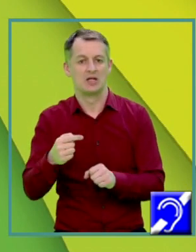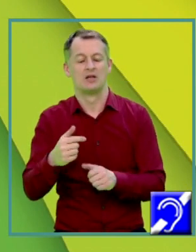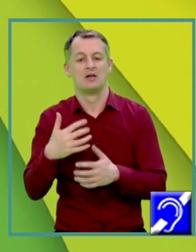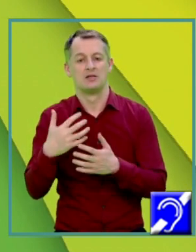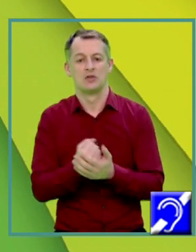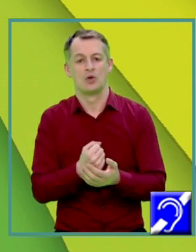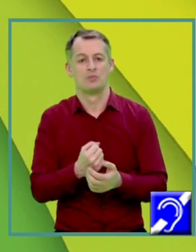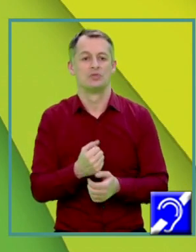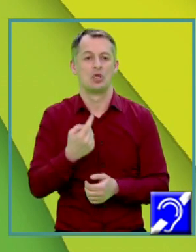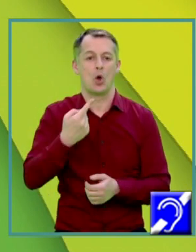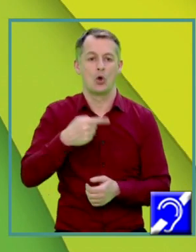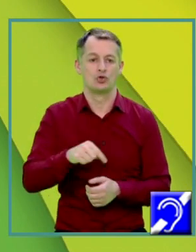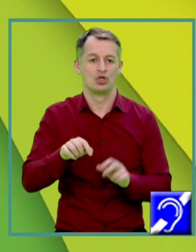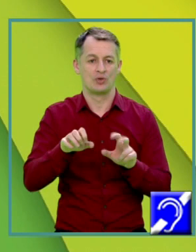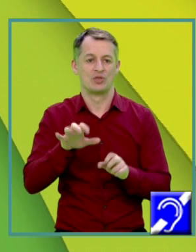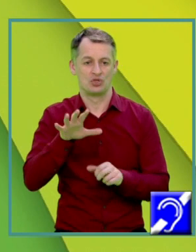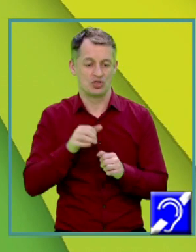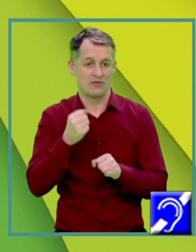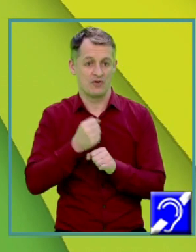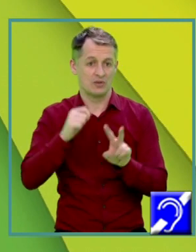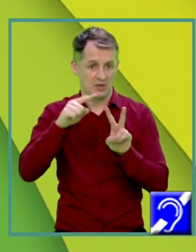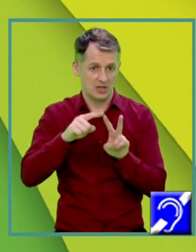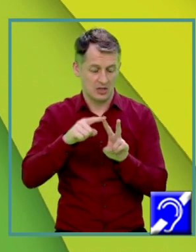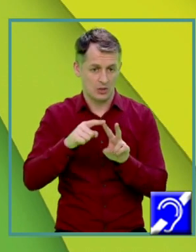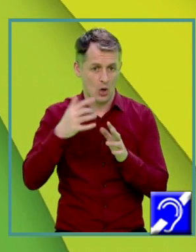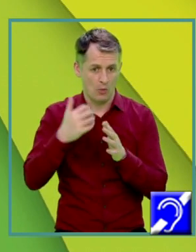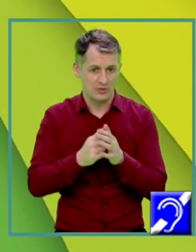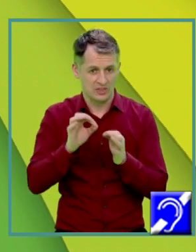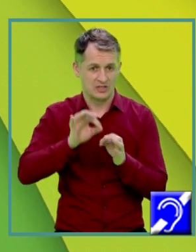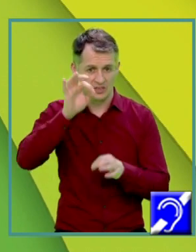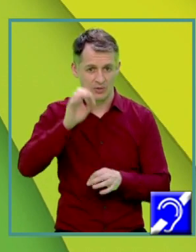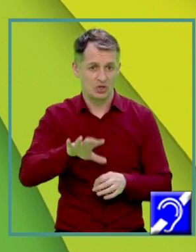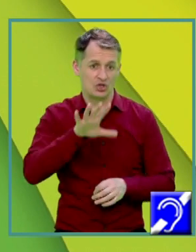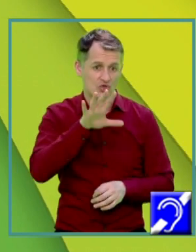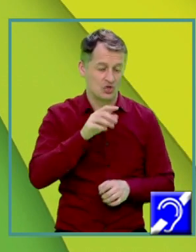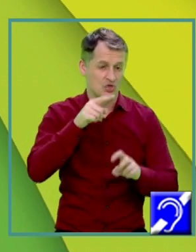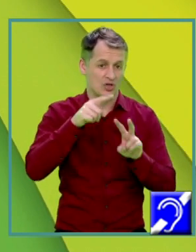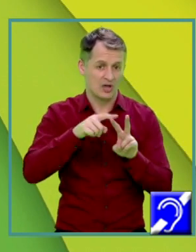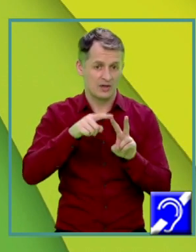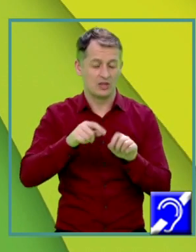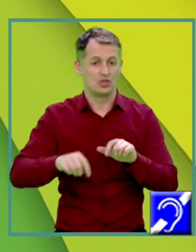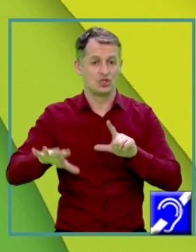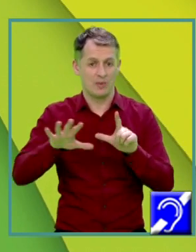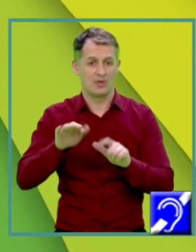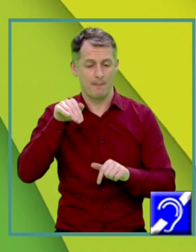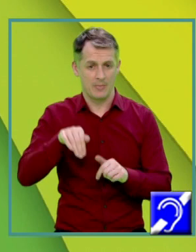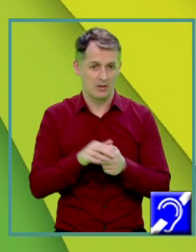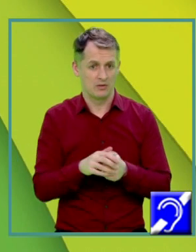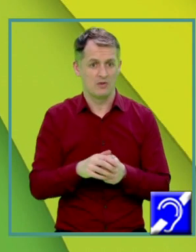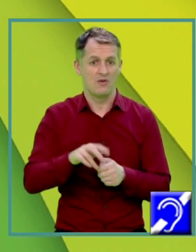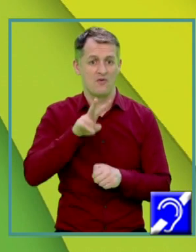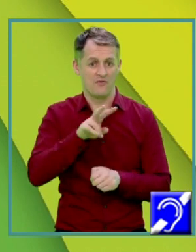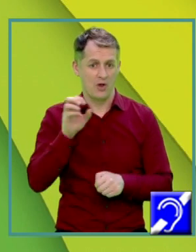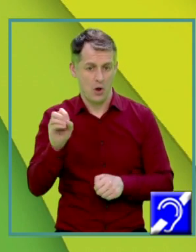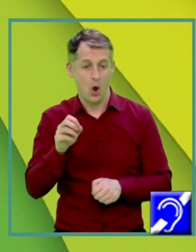Aplicând radicalul Obținem că înălțimea este 5 radical din 7 metri Adică VO